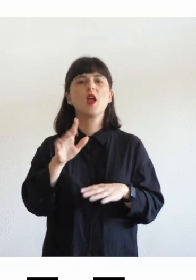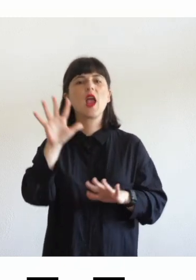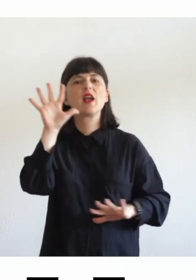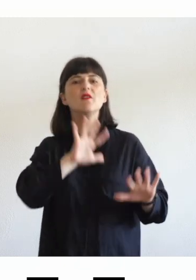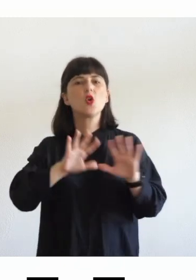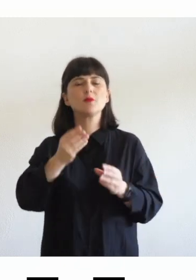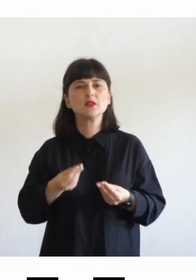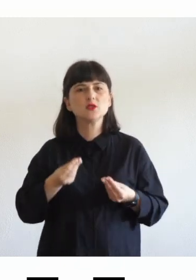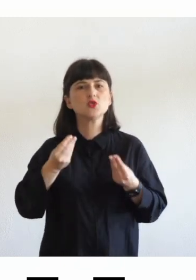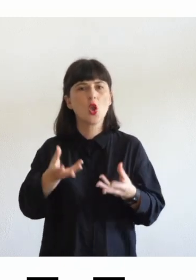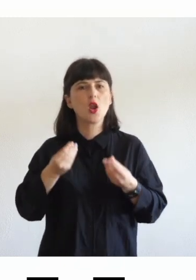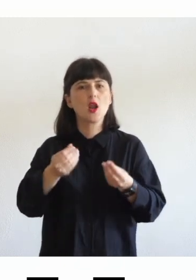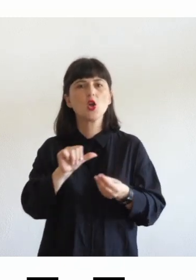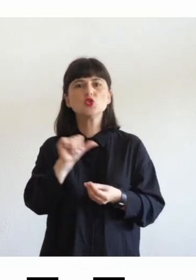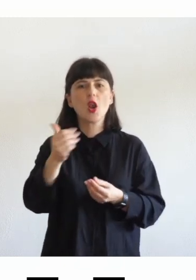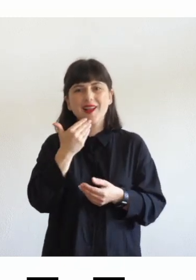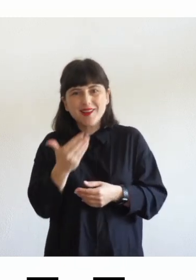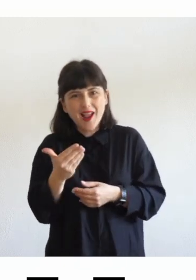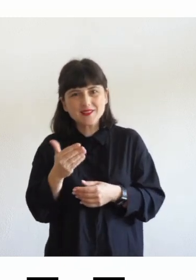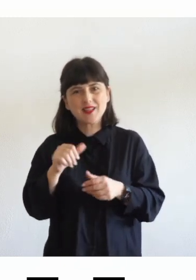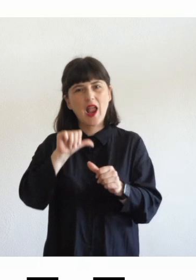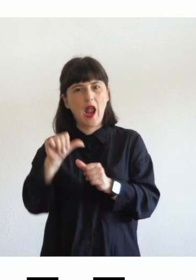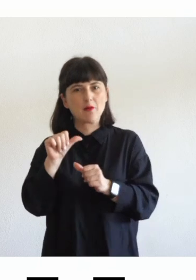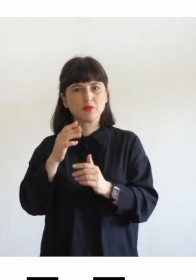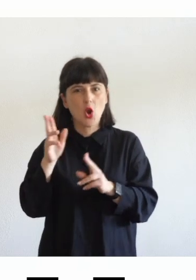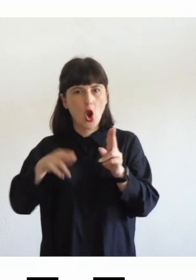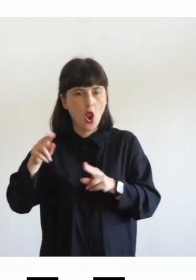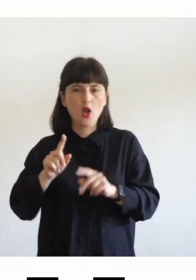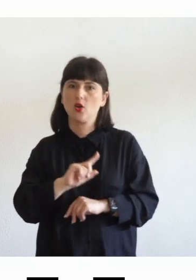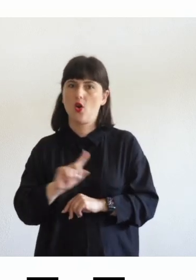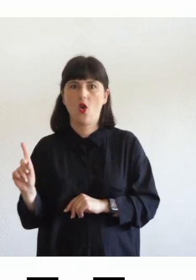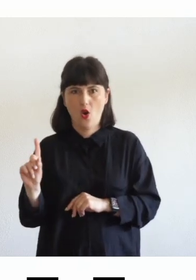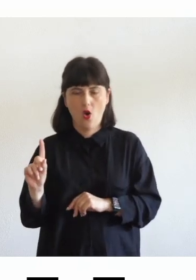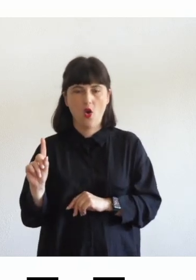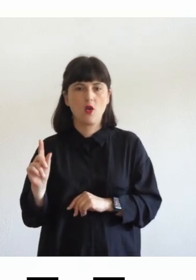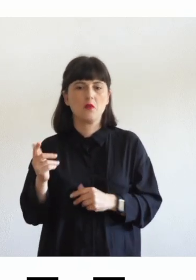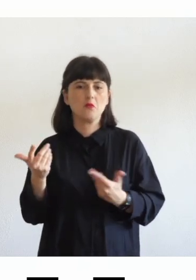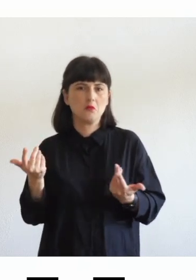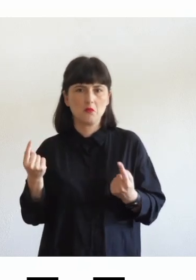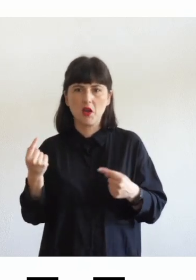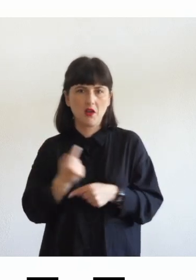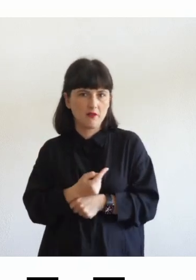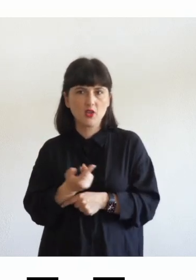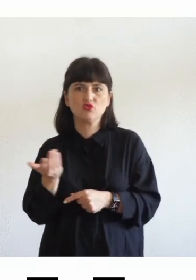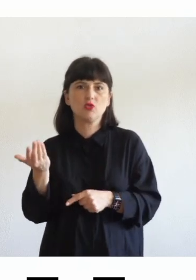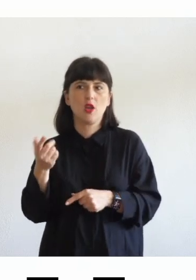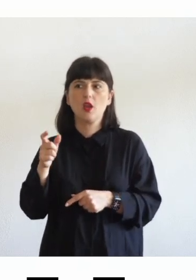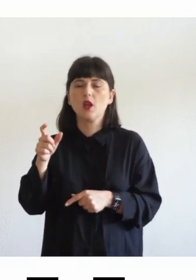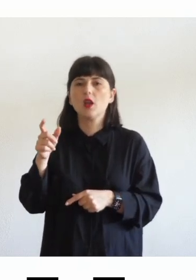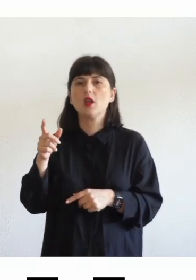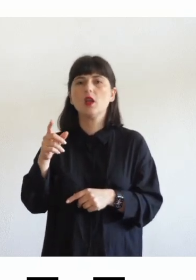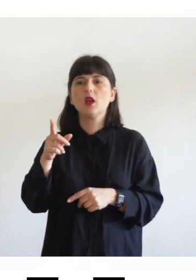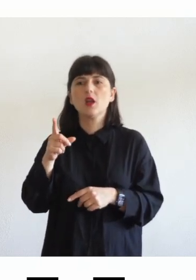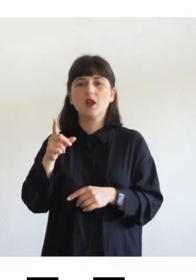colore mentre per quella predilezione che ha una base totalmente fisiologica dell